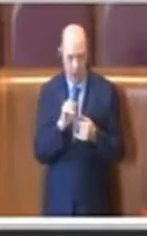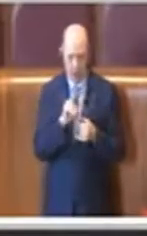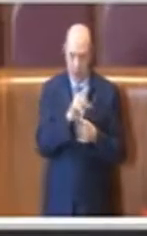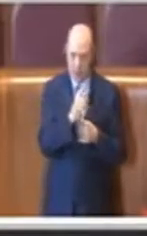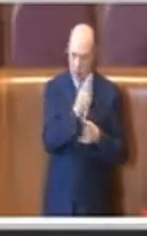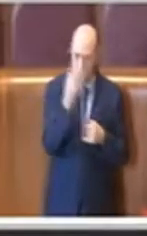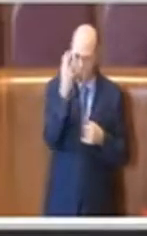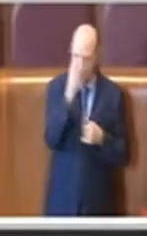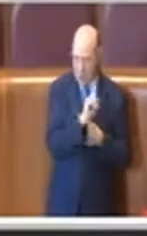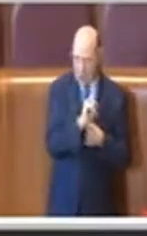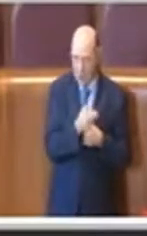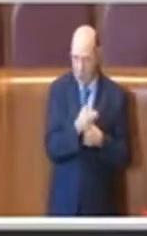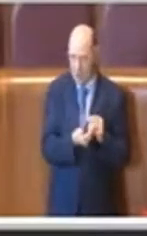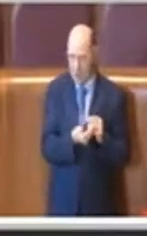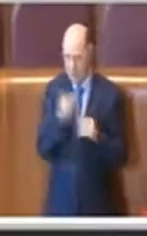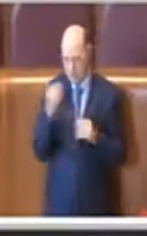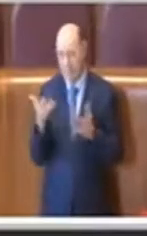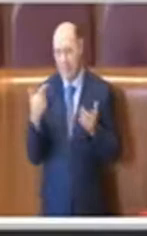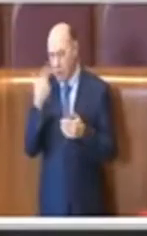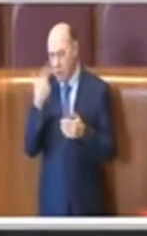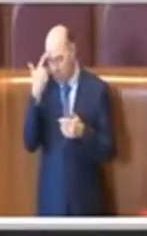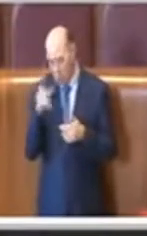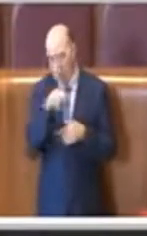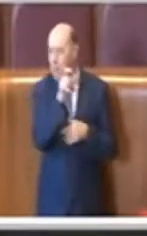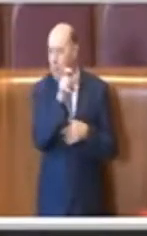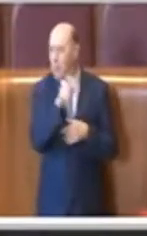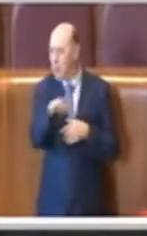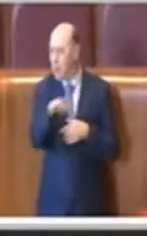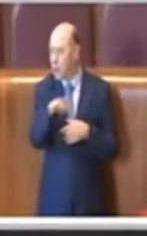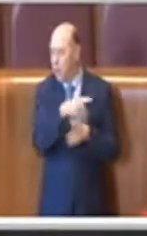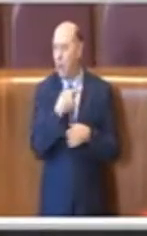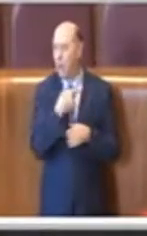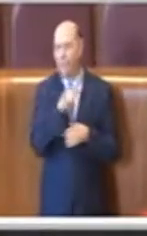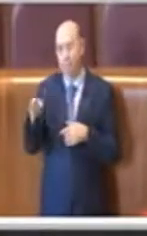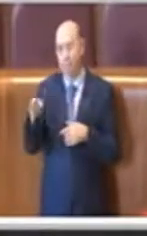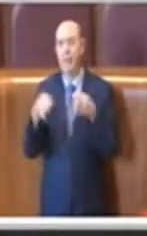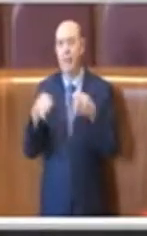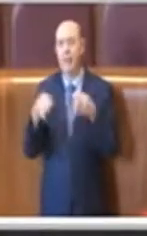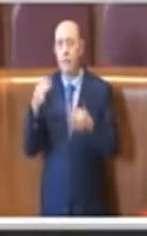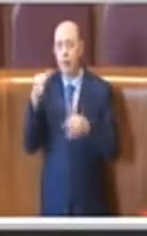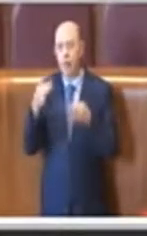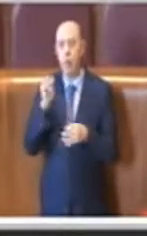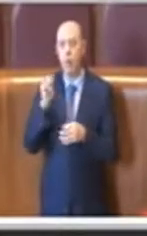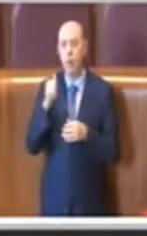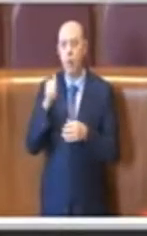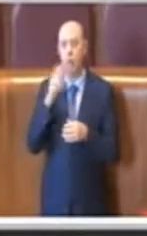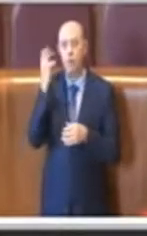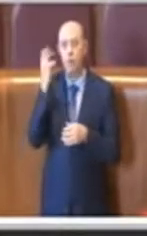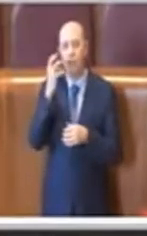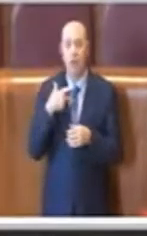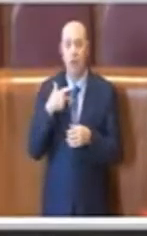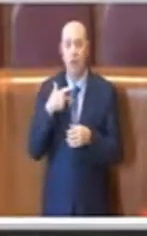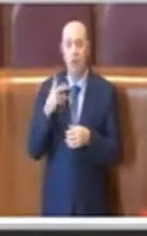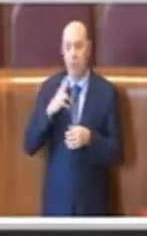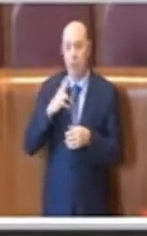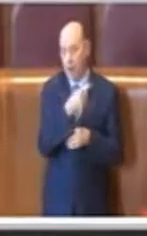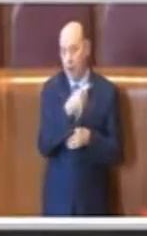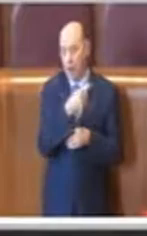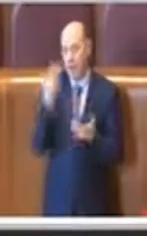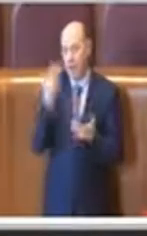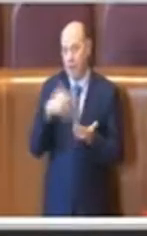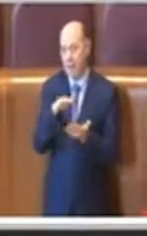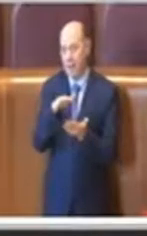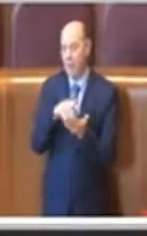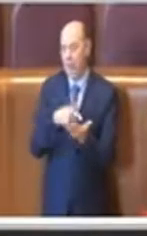So che queste persone dovranno comunque andare in tribunale l'11 gennaio e spero che quindi per allora l'approvazione